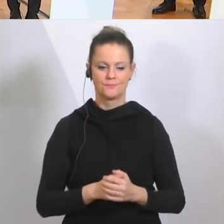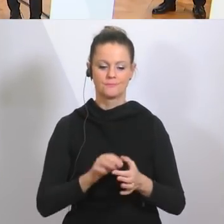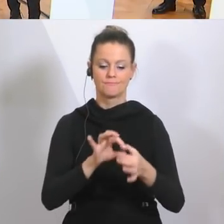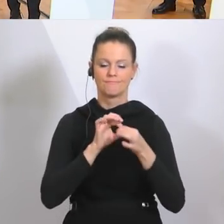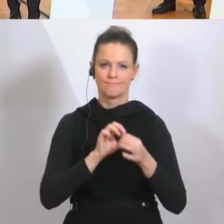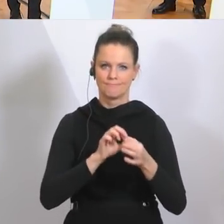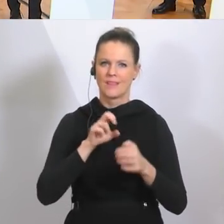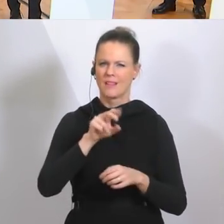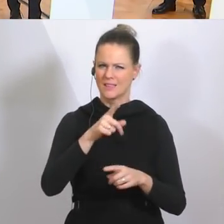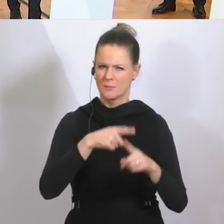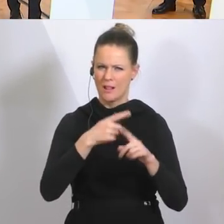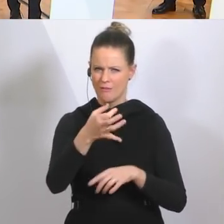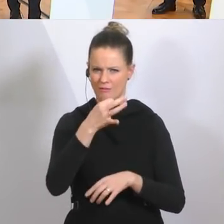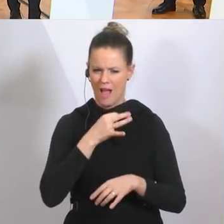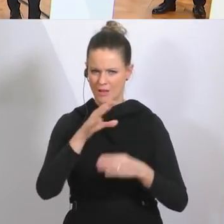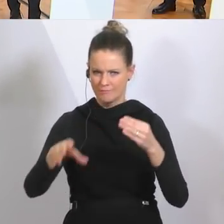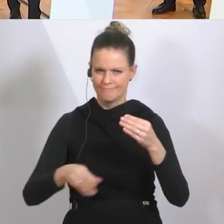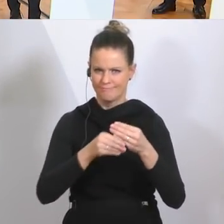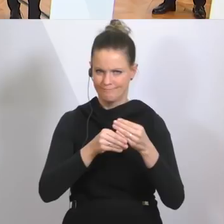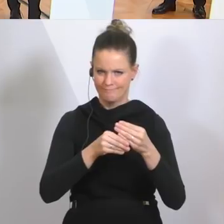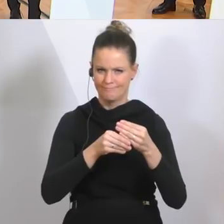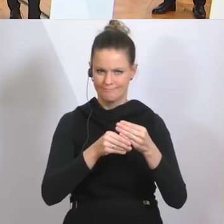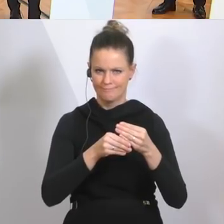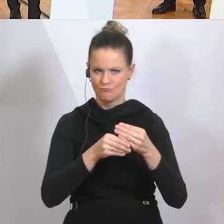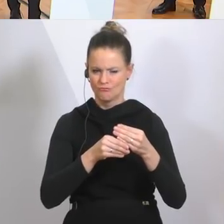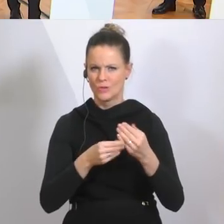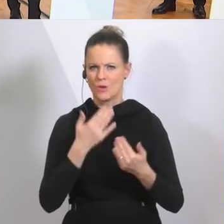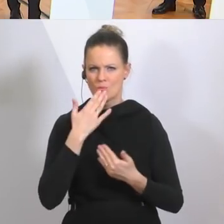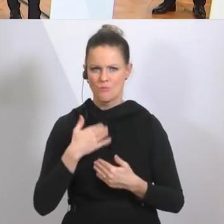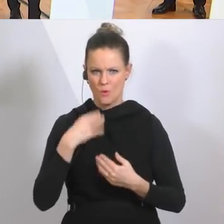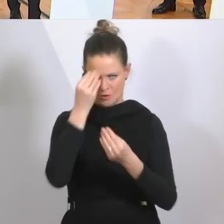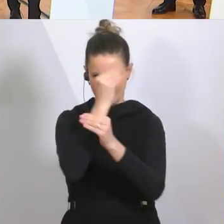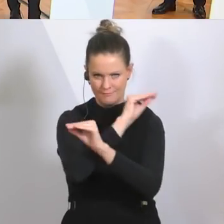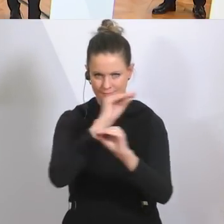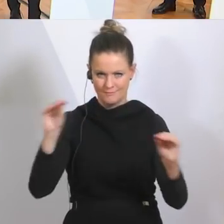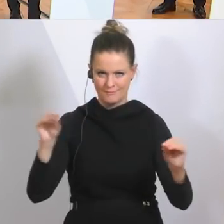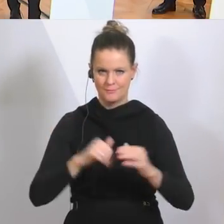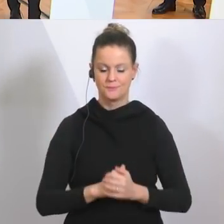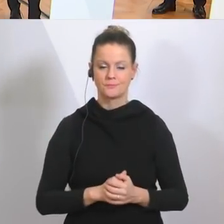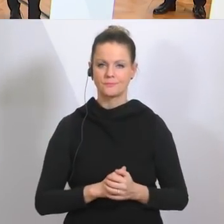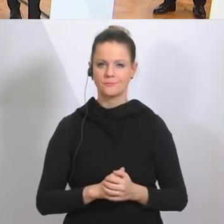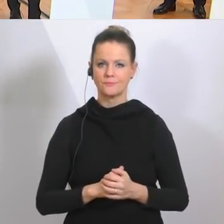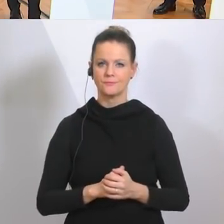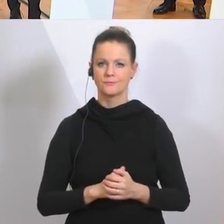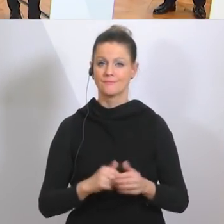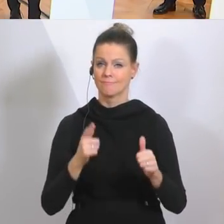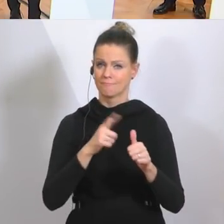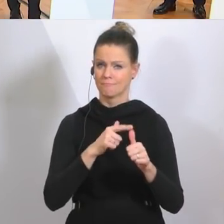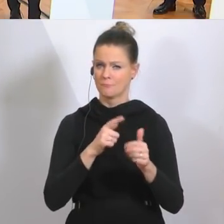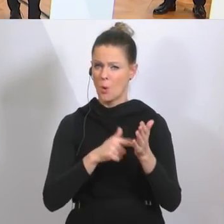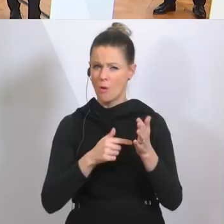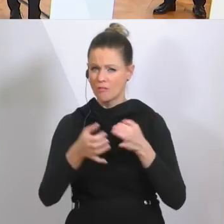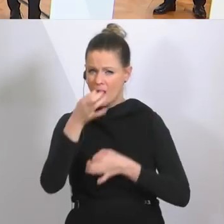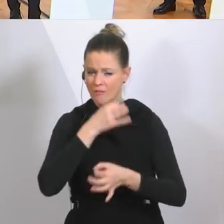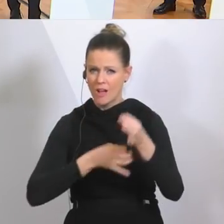Punkte anschließend an den Gesundheitsminister anführen, weil ich glaube, dass es wichtig ist fürs Verständnis. Zum Ersten, ich werde oft gefragt,